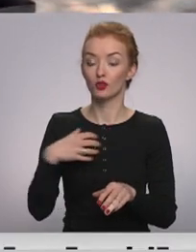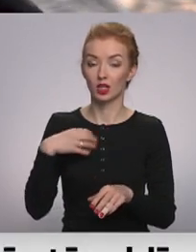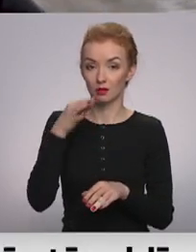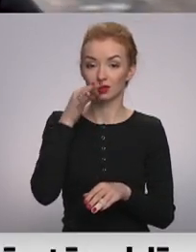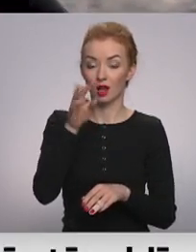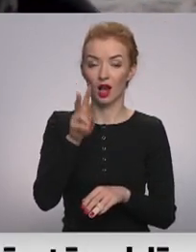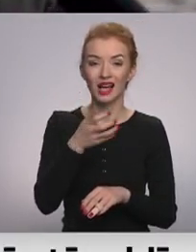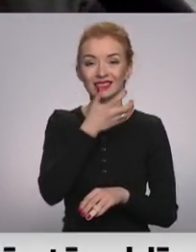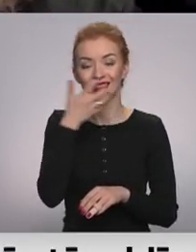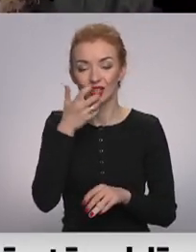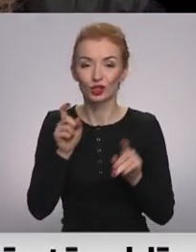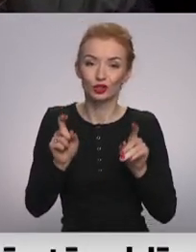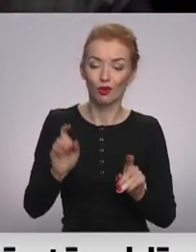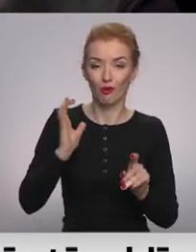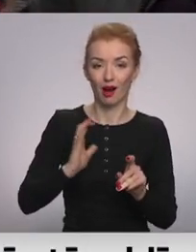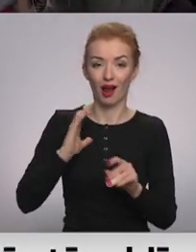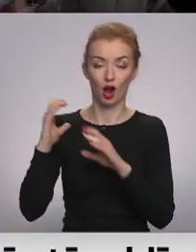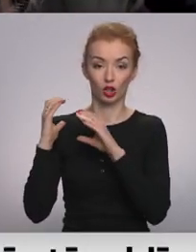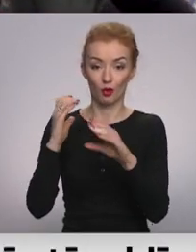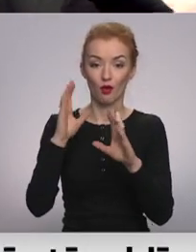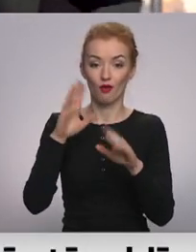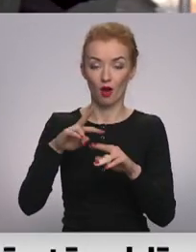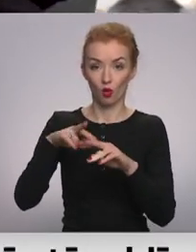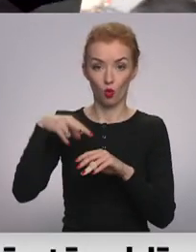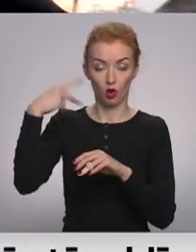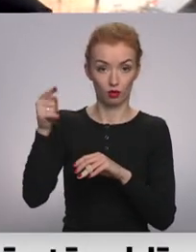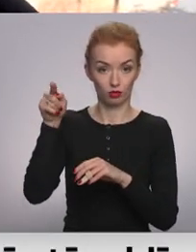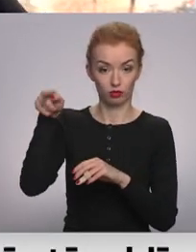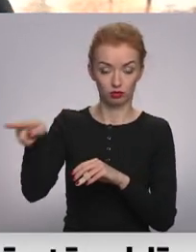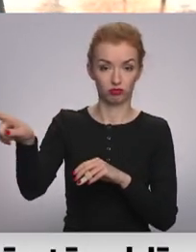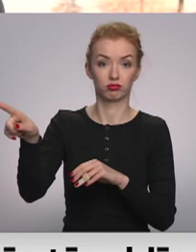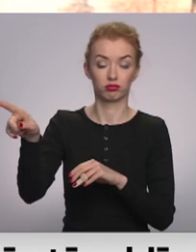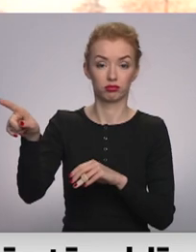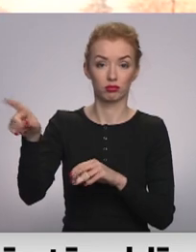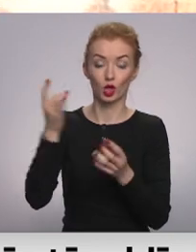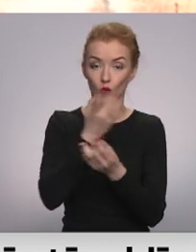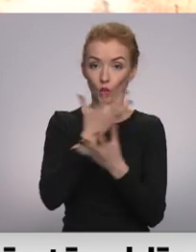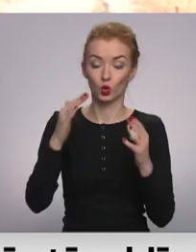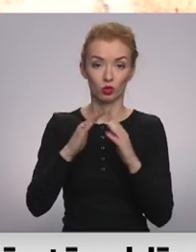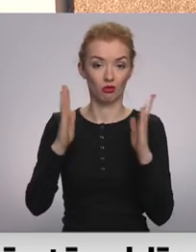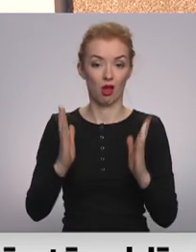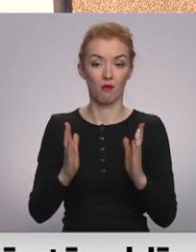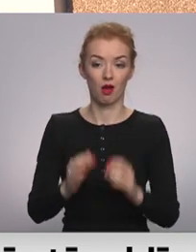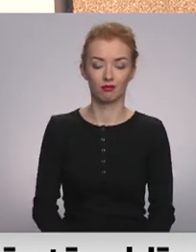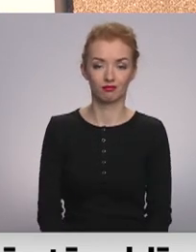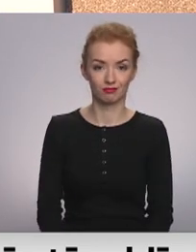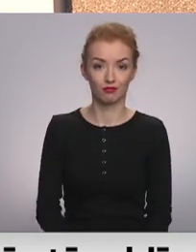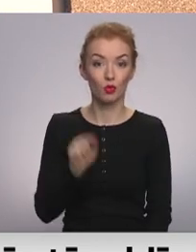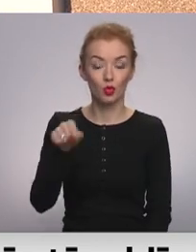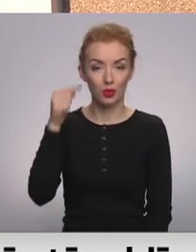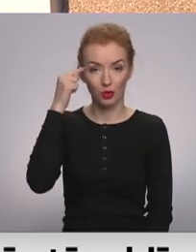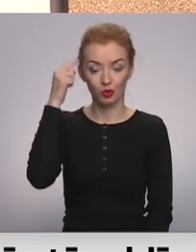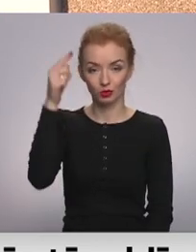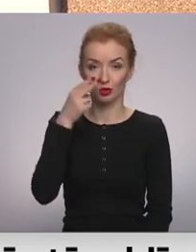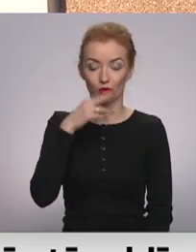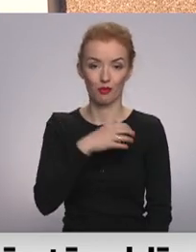pasildīties un sagaidīt savu autobusu var ielest pretējā pusē esošajā kultūras namā. To uzzinām no Ludzas